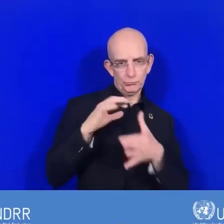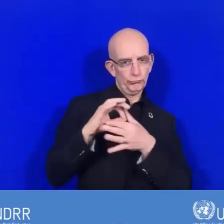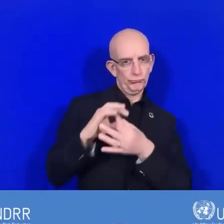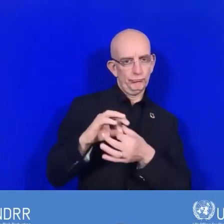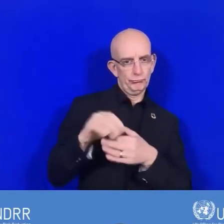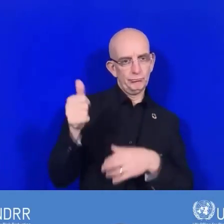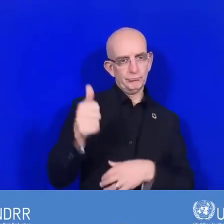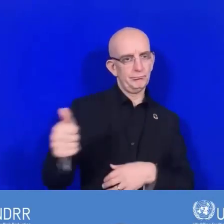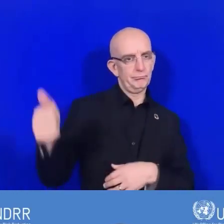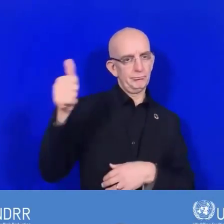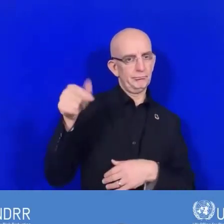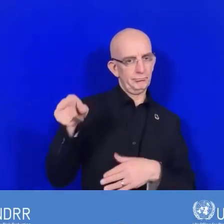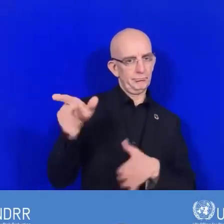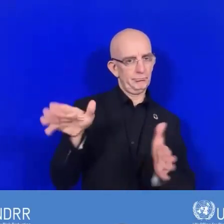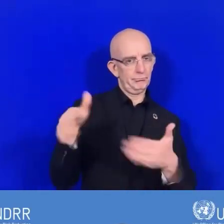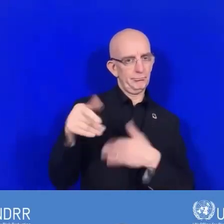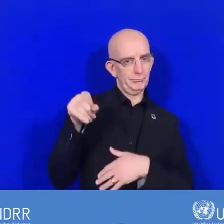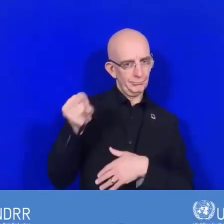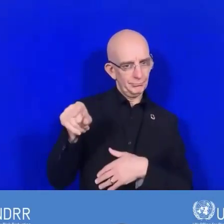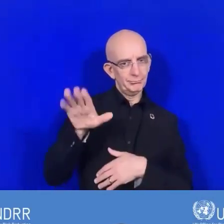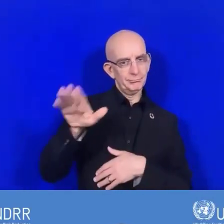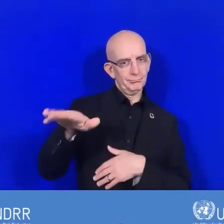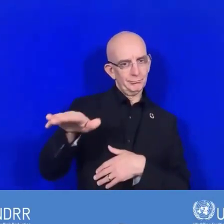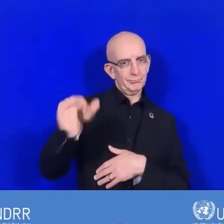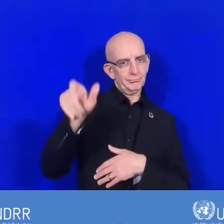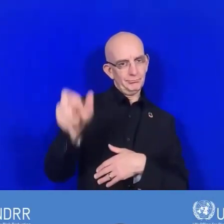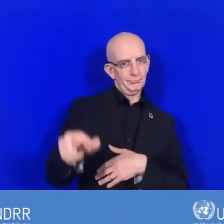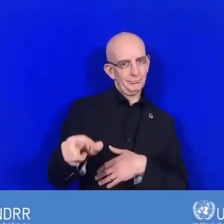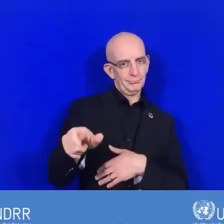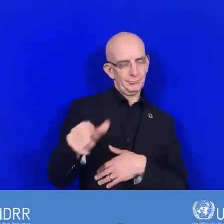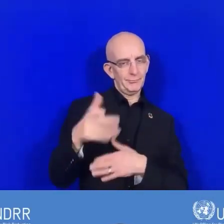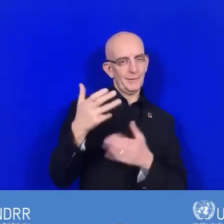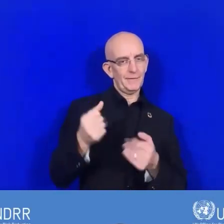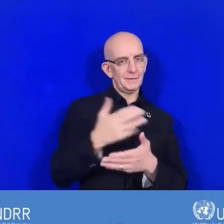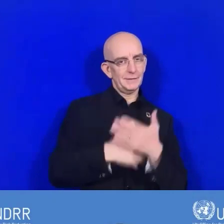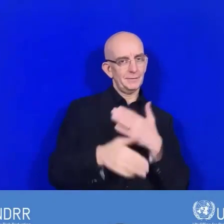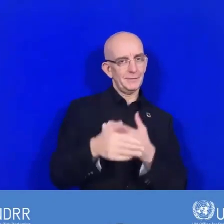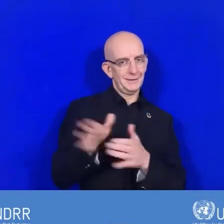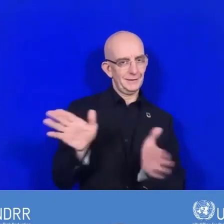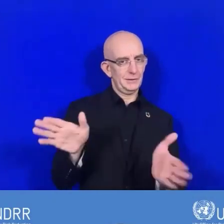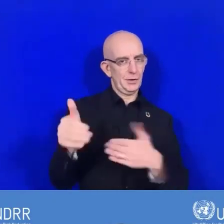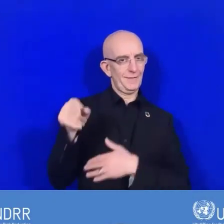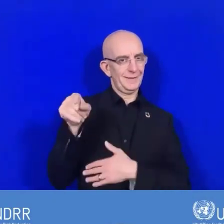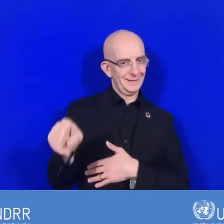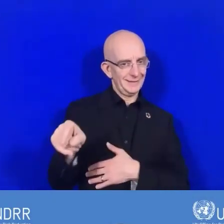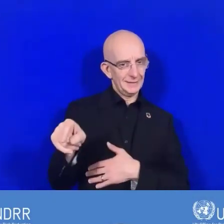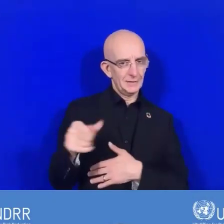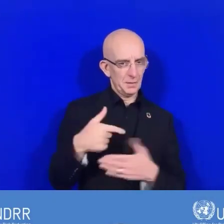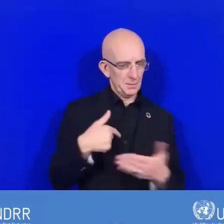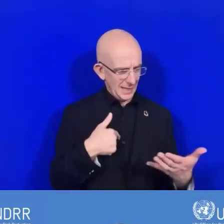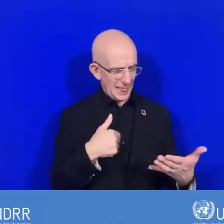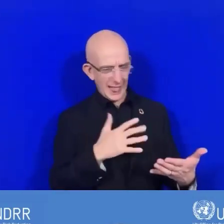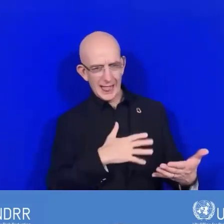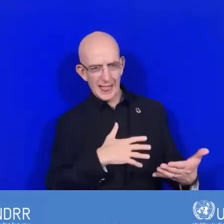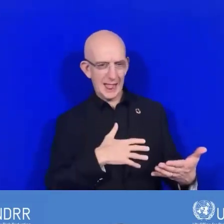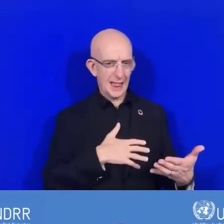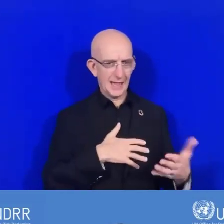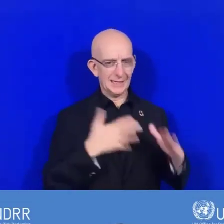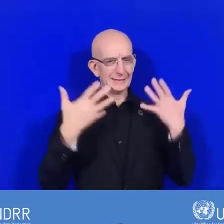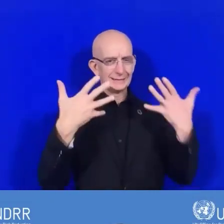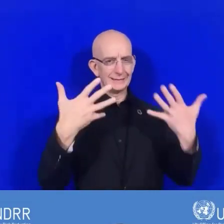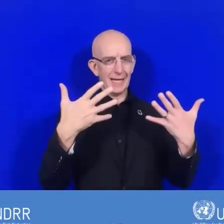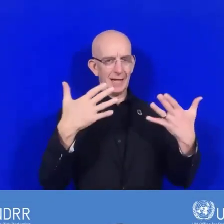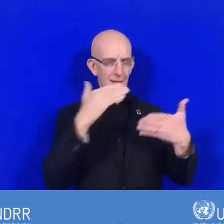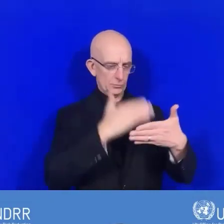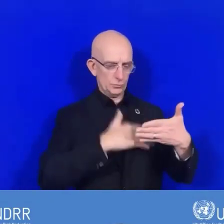de handicap et dans certains secteurs, nous consultons également certains départements qui sont